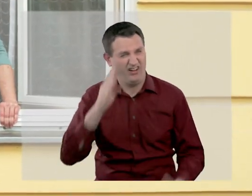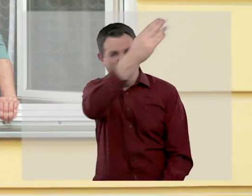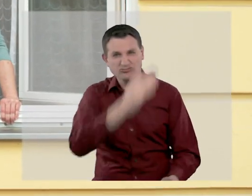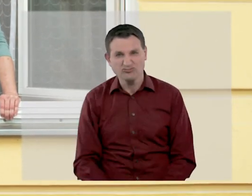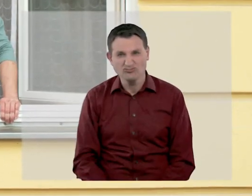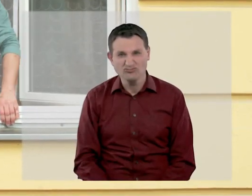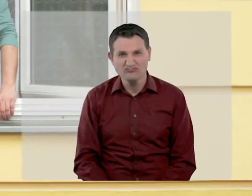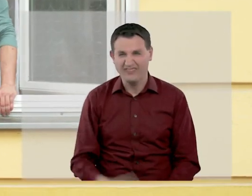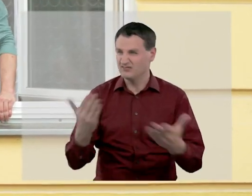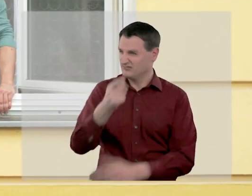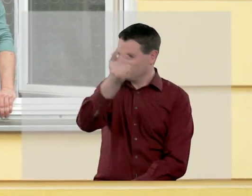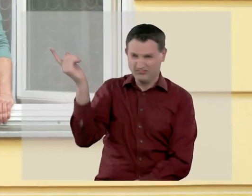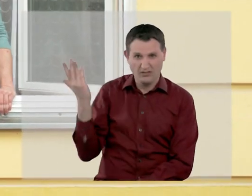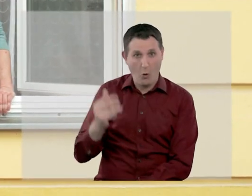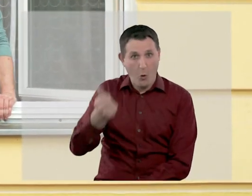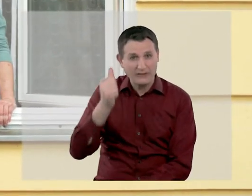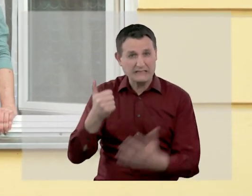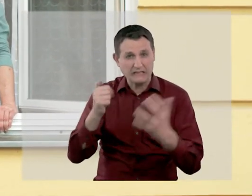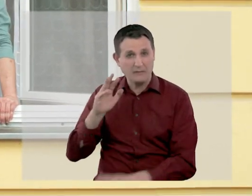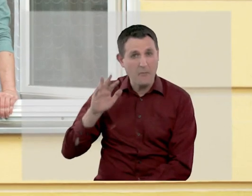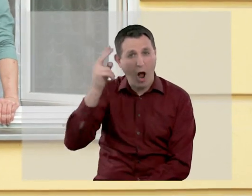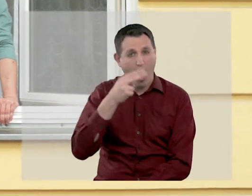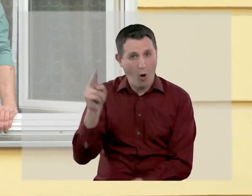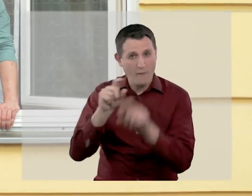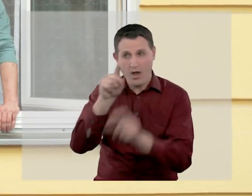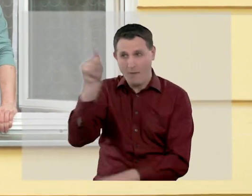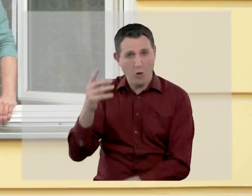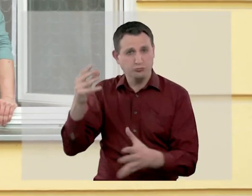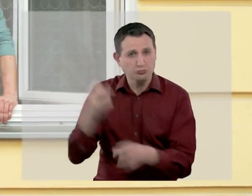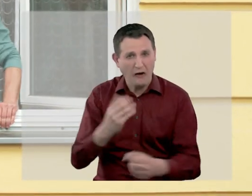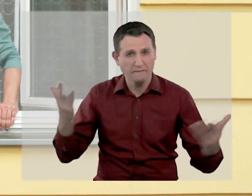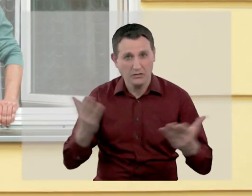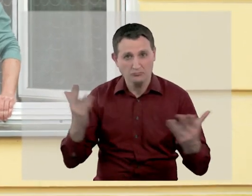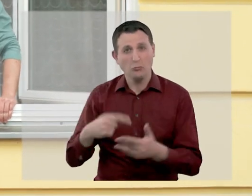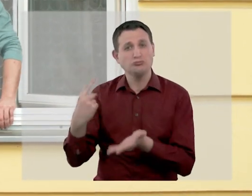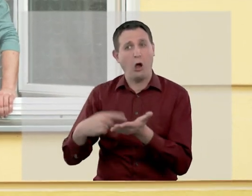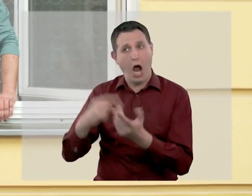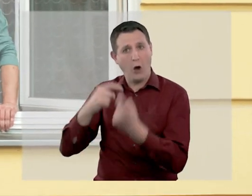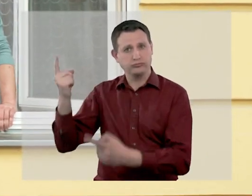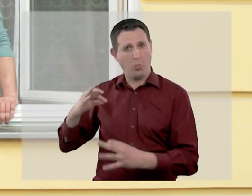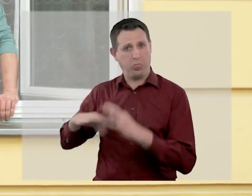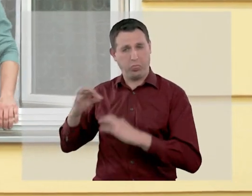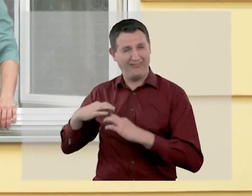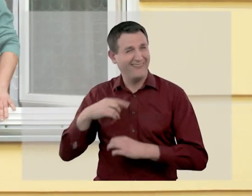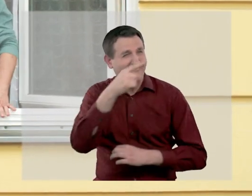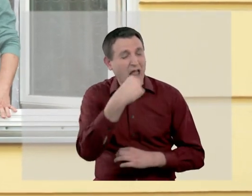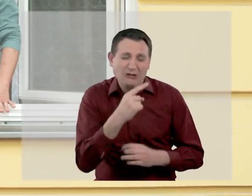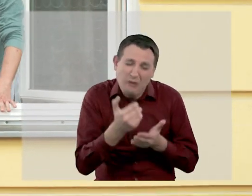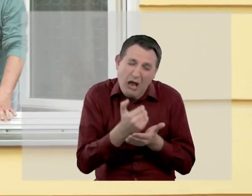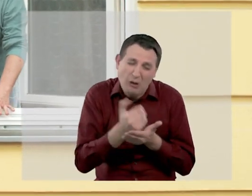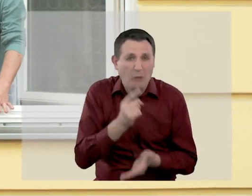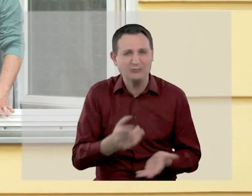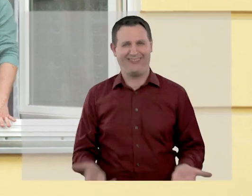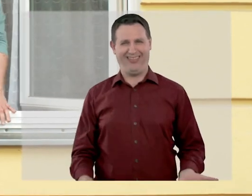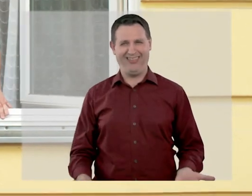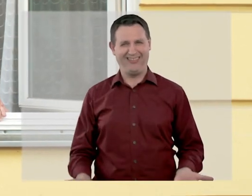Schwachwinn! Was wir uns nicht leisten können, ist jedes Jahr 160 Milliarden in Steueroasen abwandern zu lassen. Also redet bitte nicht